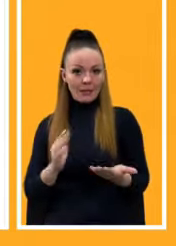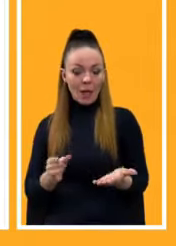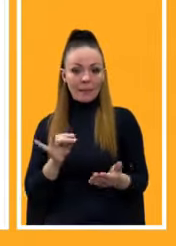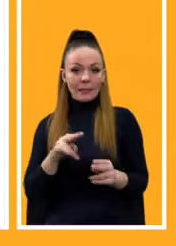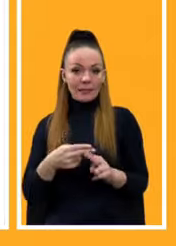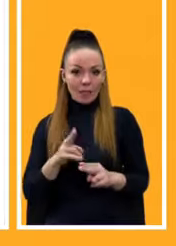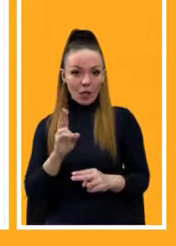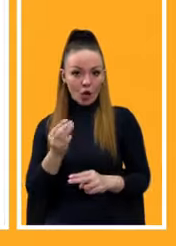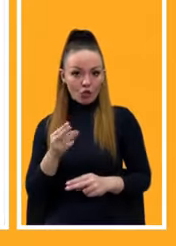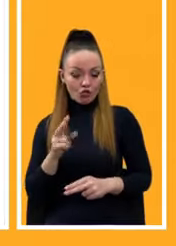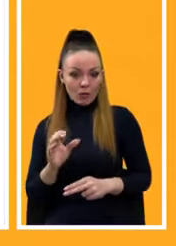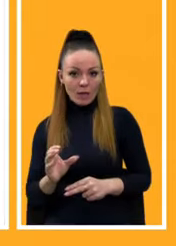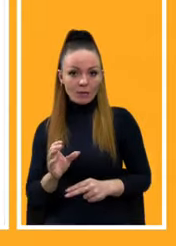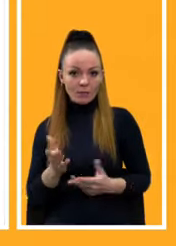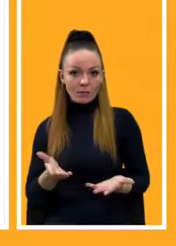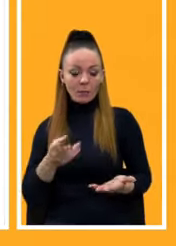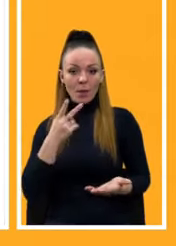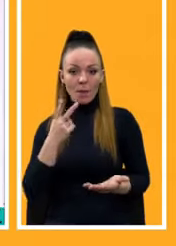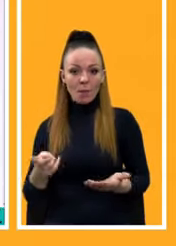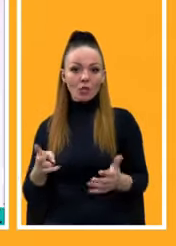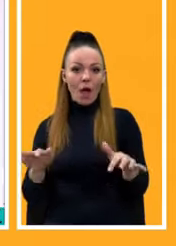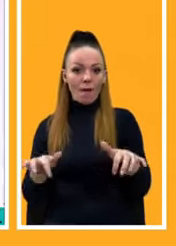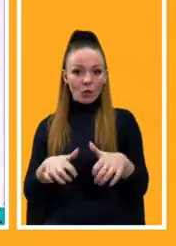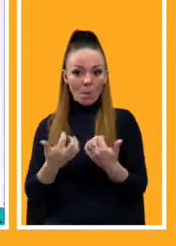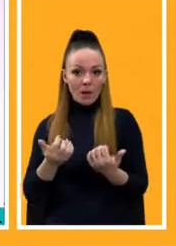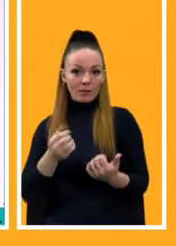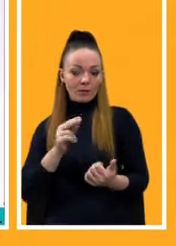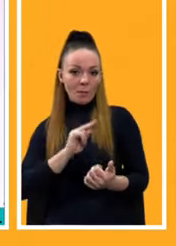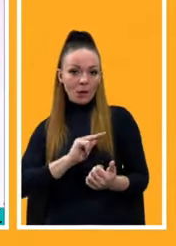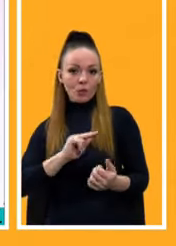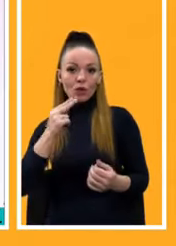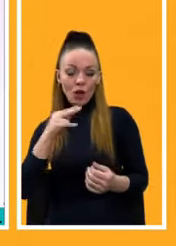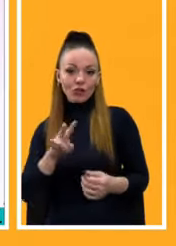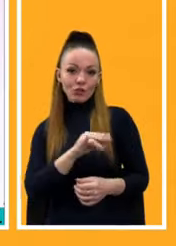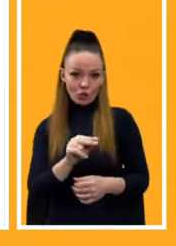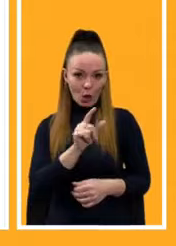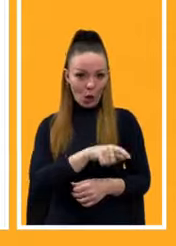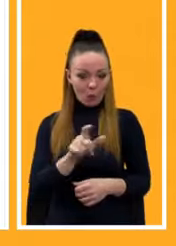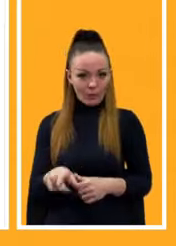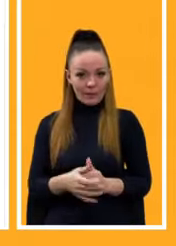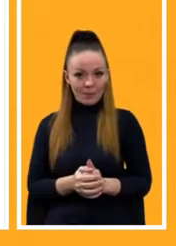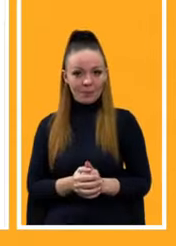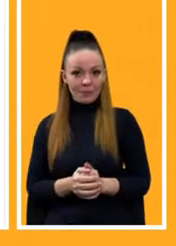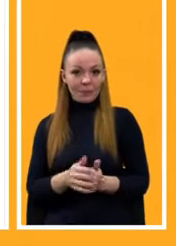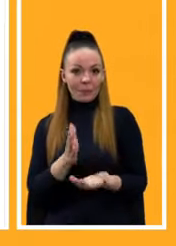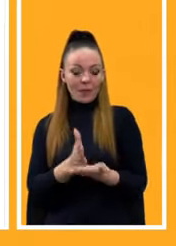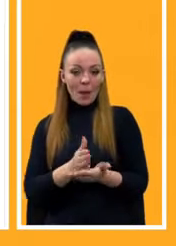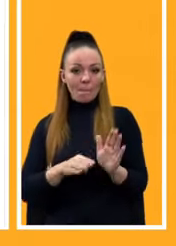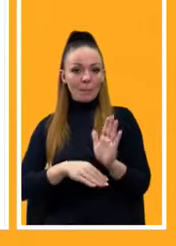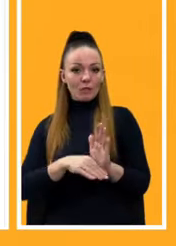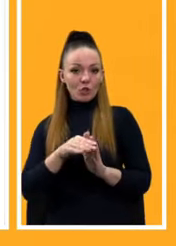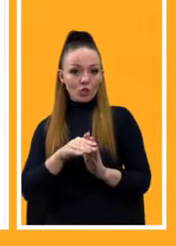кешлас. От можна побачити, що автомати працюють точно краще, ніж люди. Є підвищення